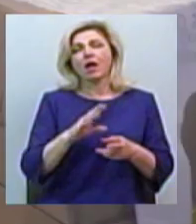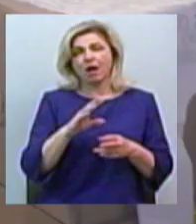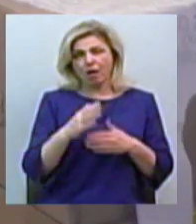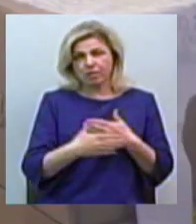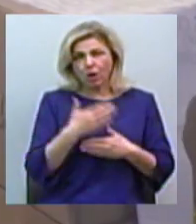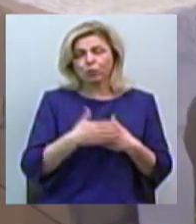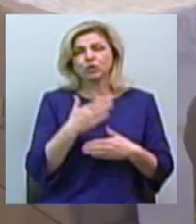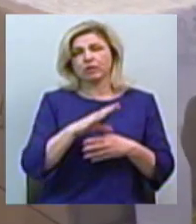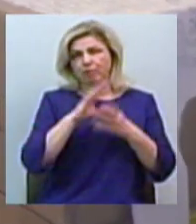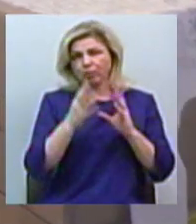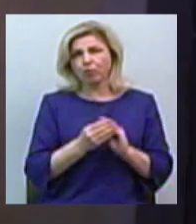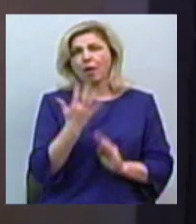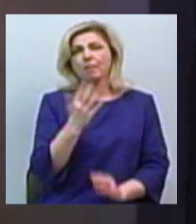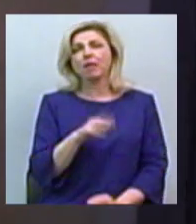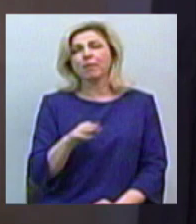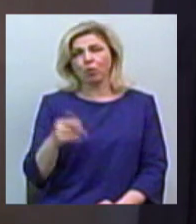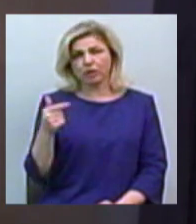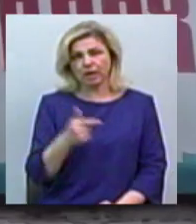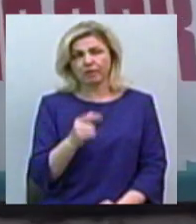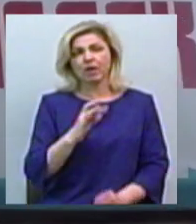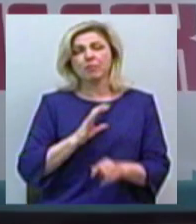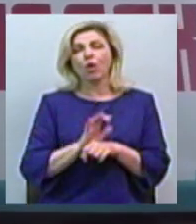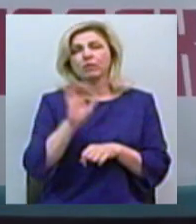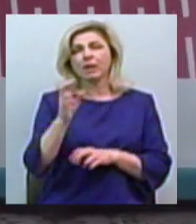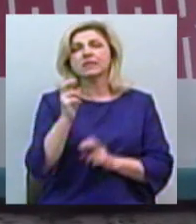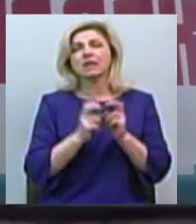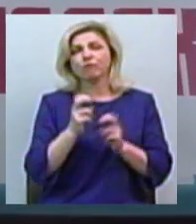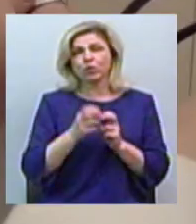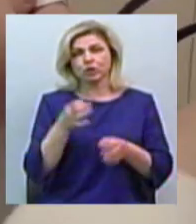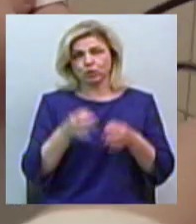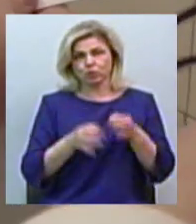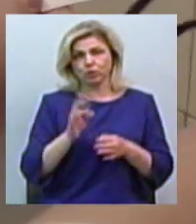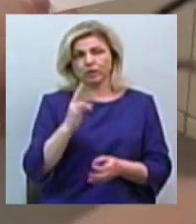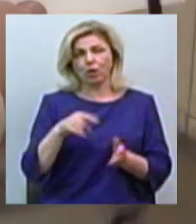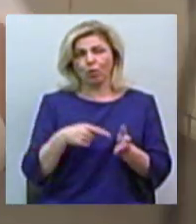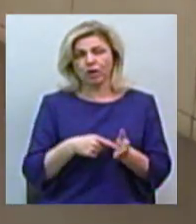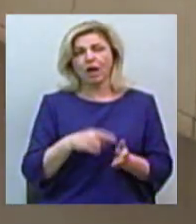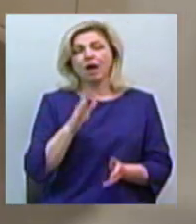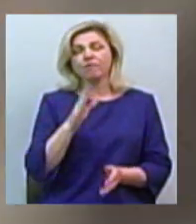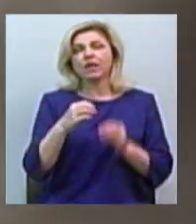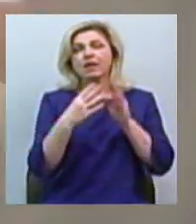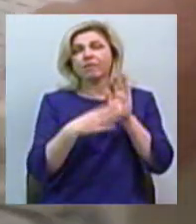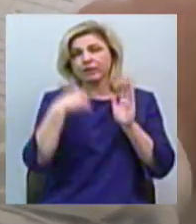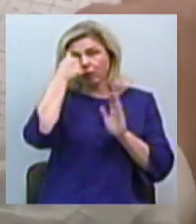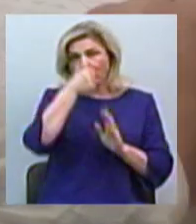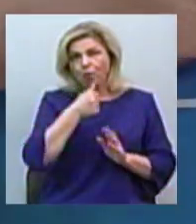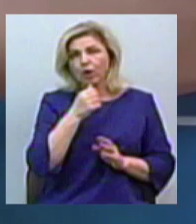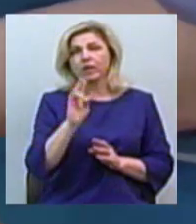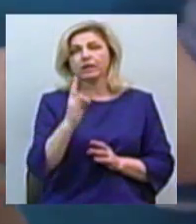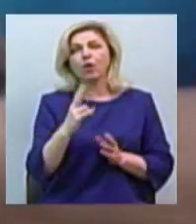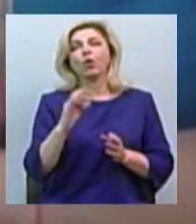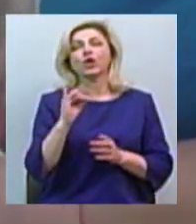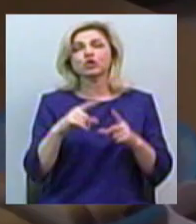Справа скеровано до Заводського суду Миколаєва. Нагадаємо, в лютому 2019 року в миколаївських школах та дитячих